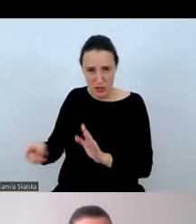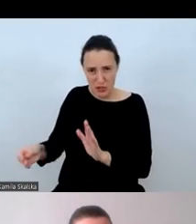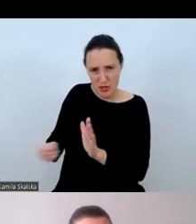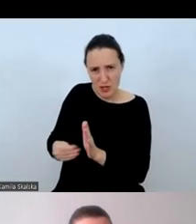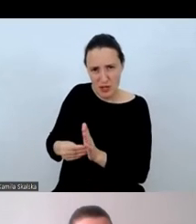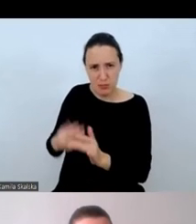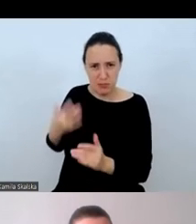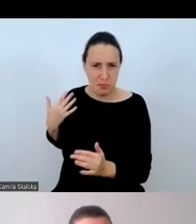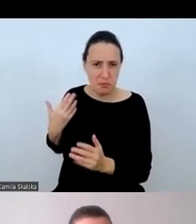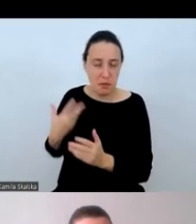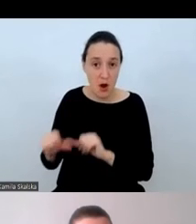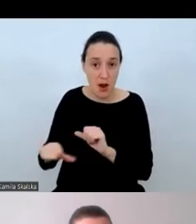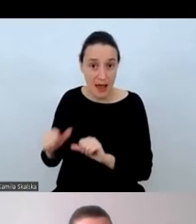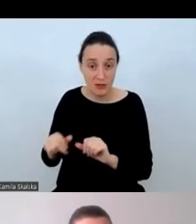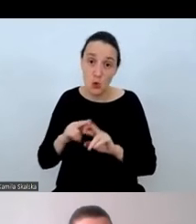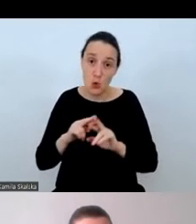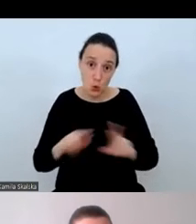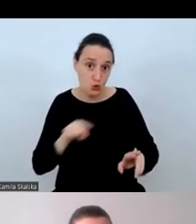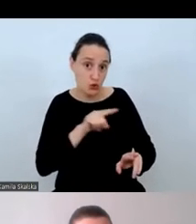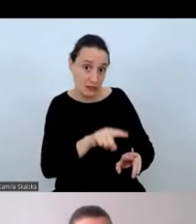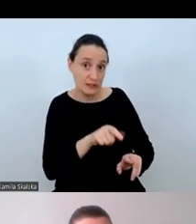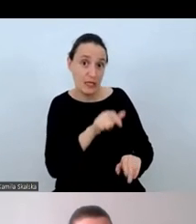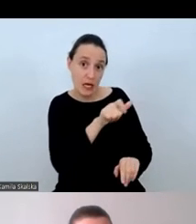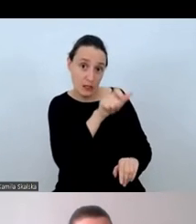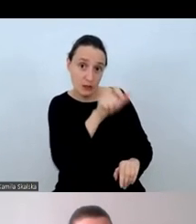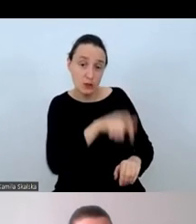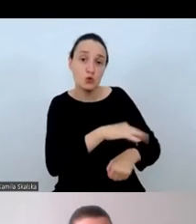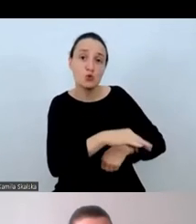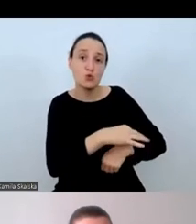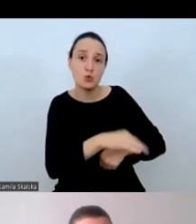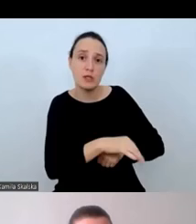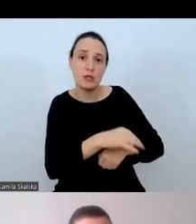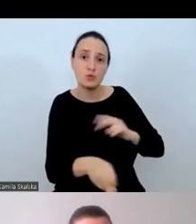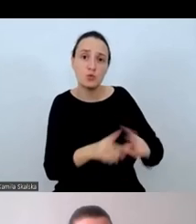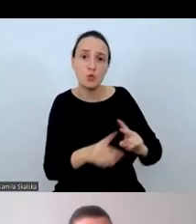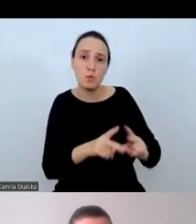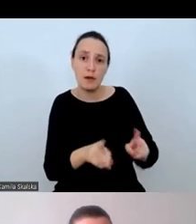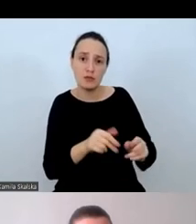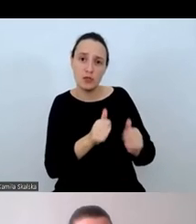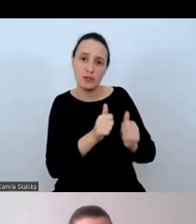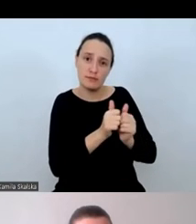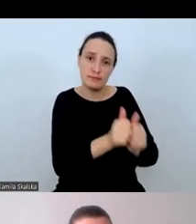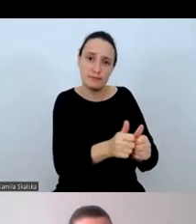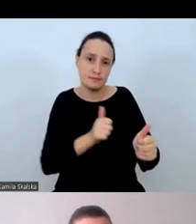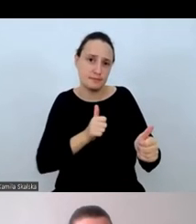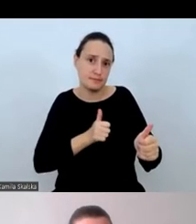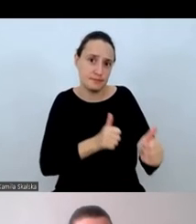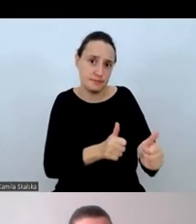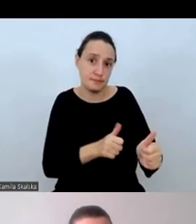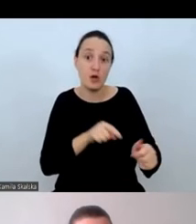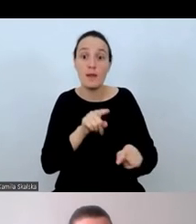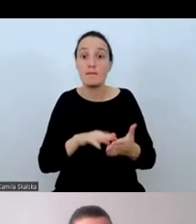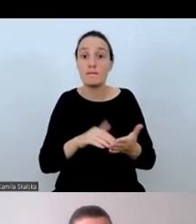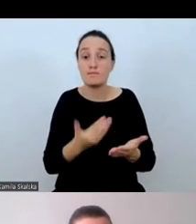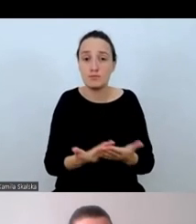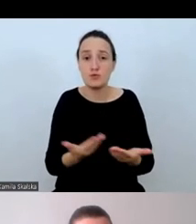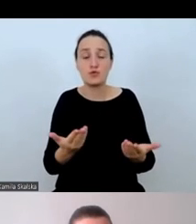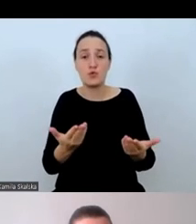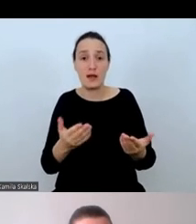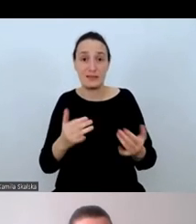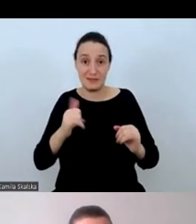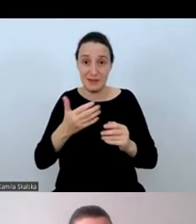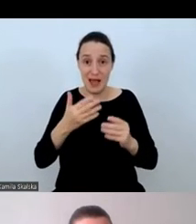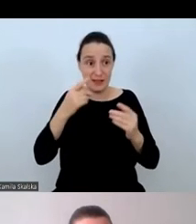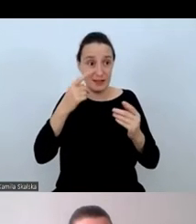studentów tłumaczeń ustnych. Jeśli chodzi o te centralne funkcje wykonawcze, na przykład podział i